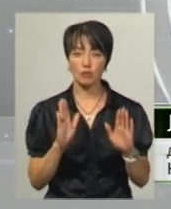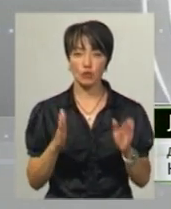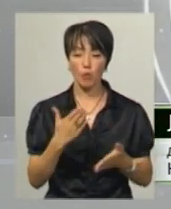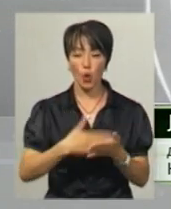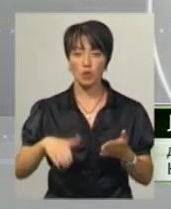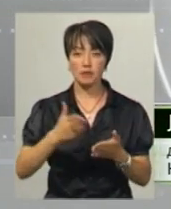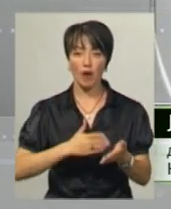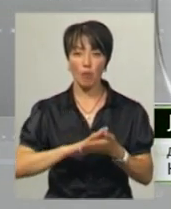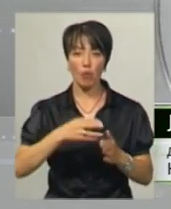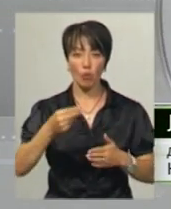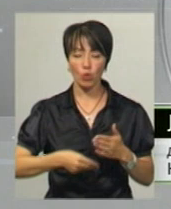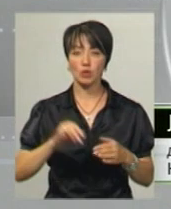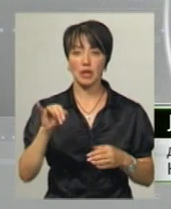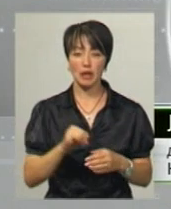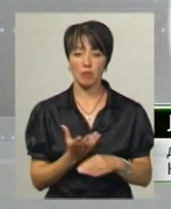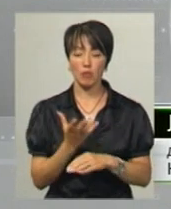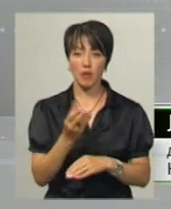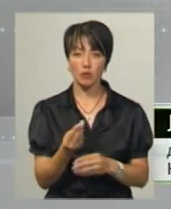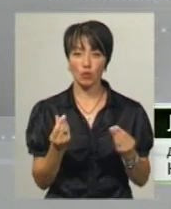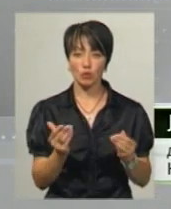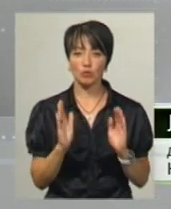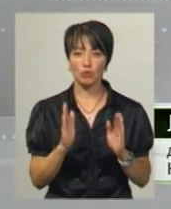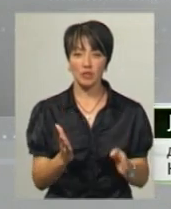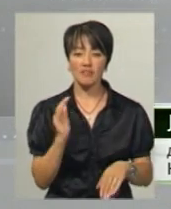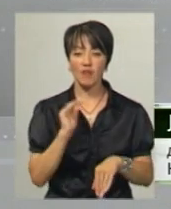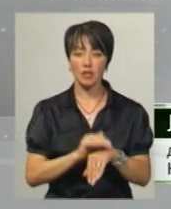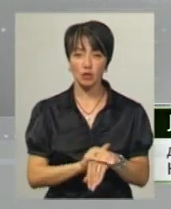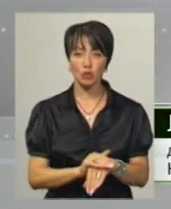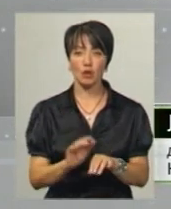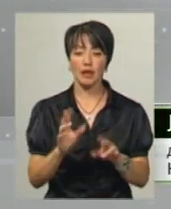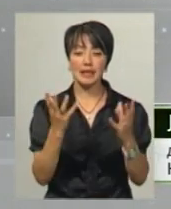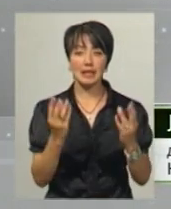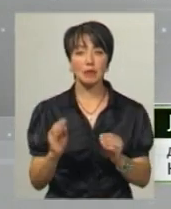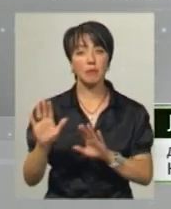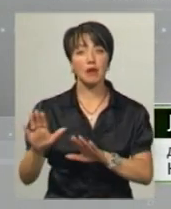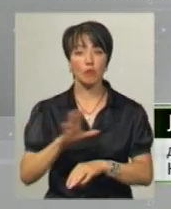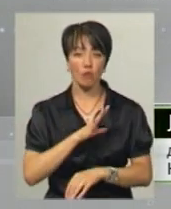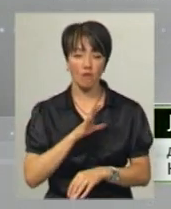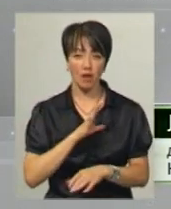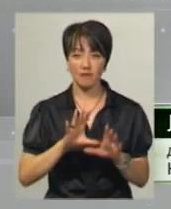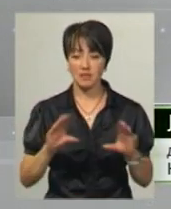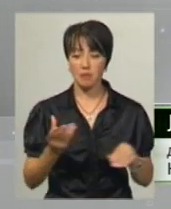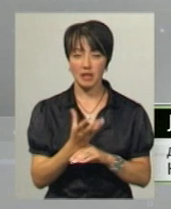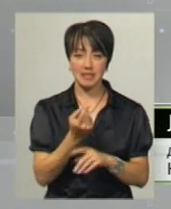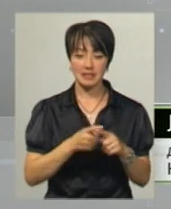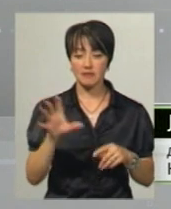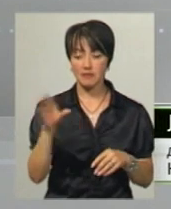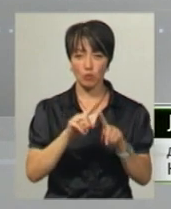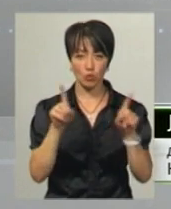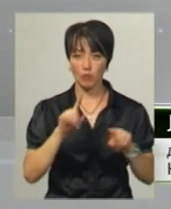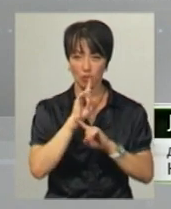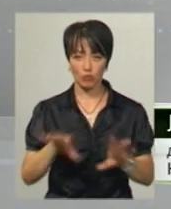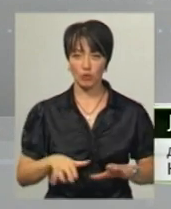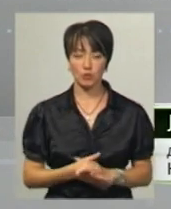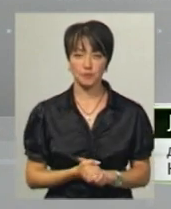розриваємо угоду і проплачувати гроші будемо тільки за фактичні дні перебування. Ми їм платити за всі путівки не